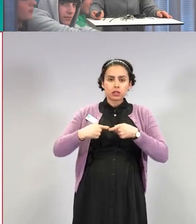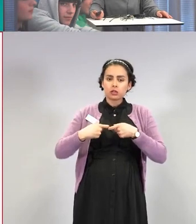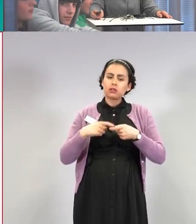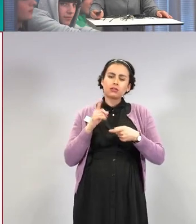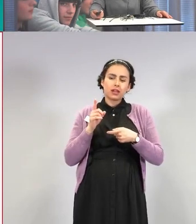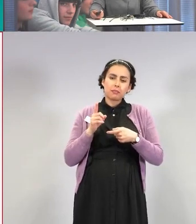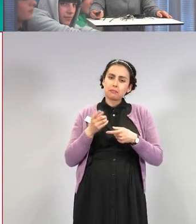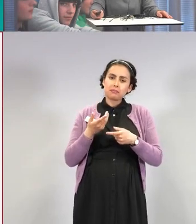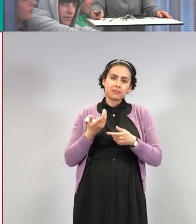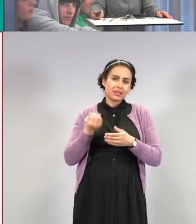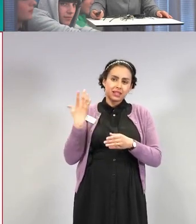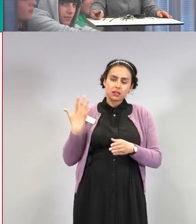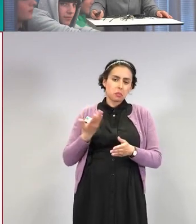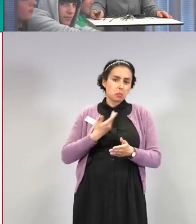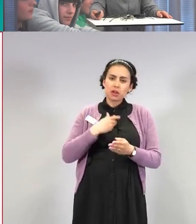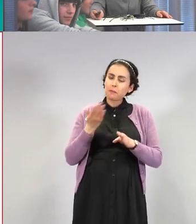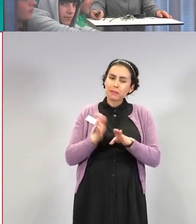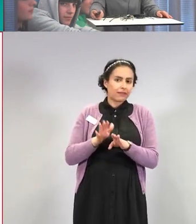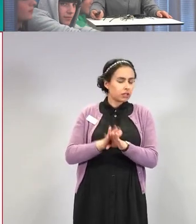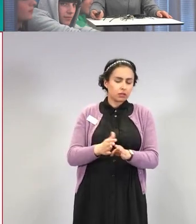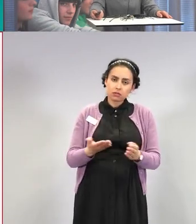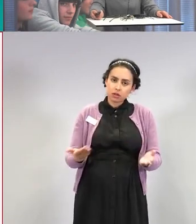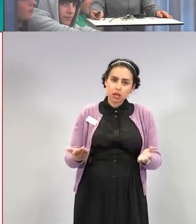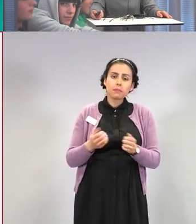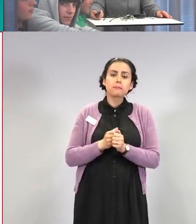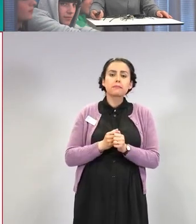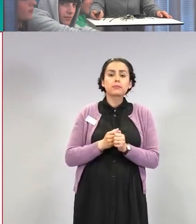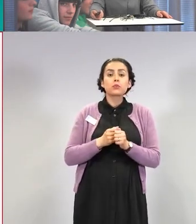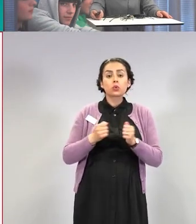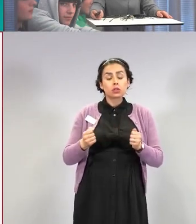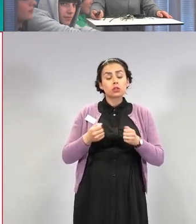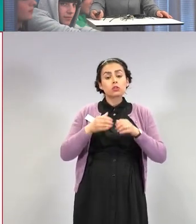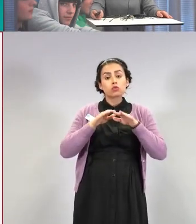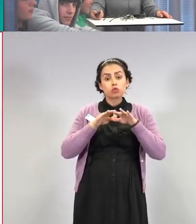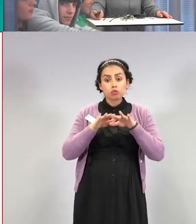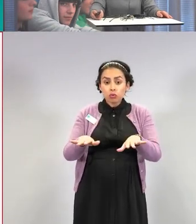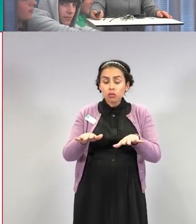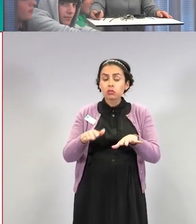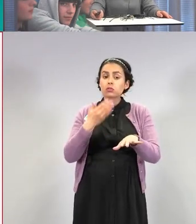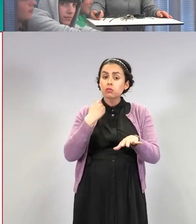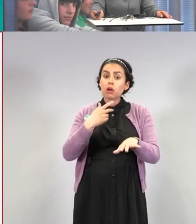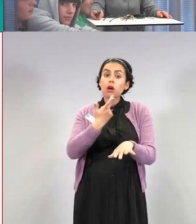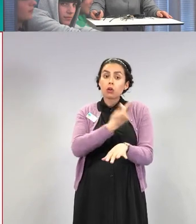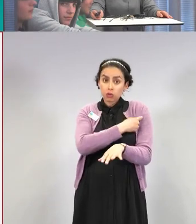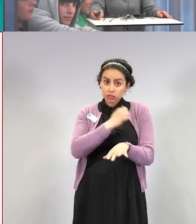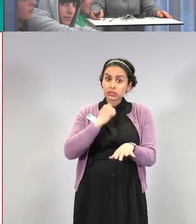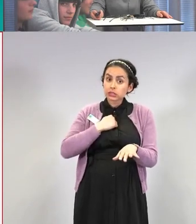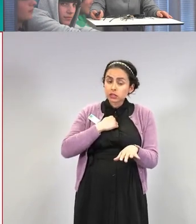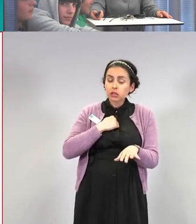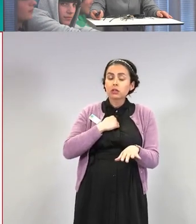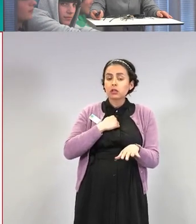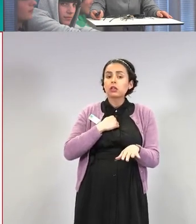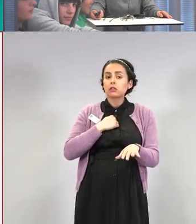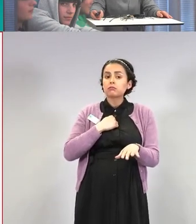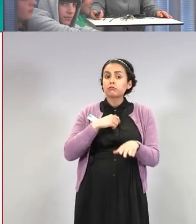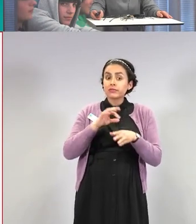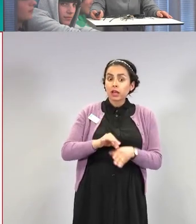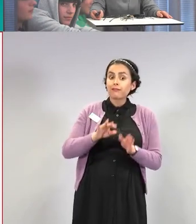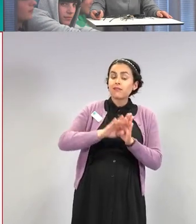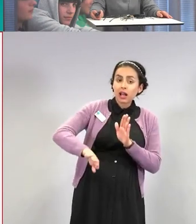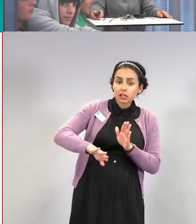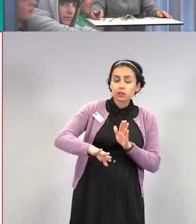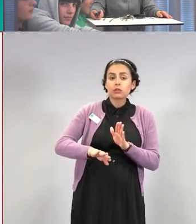päivittyneet. Valtaosa niistä, jotka saavat rokotteen, välttyy etenkin